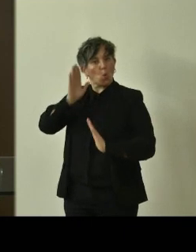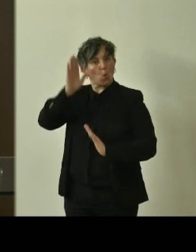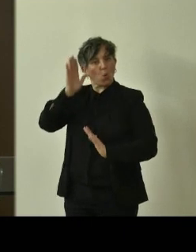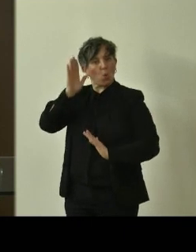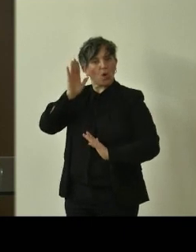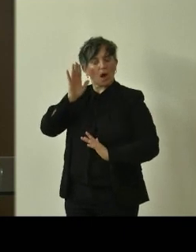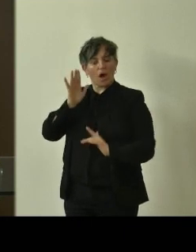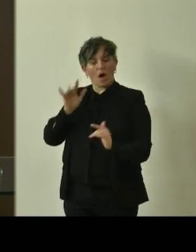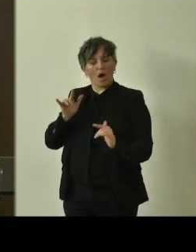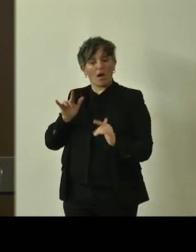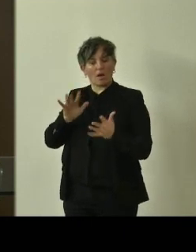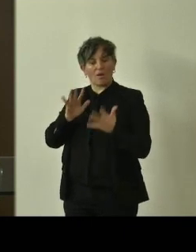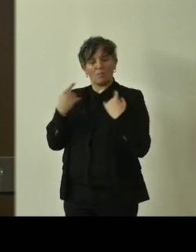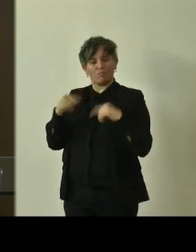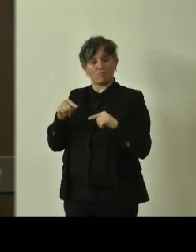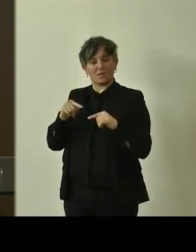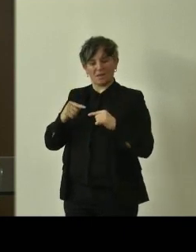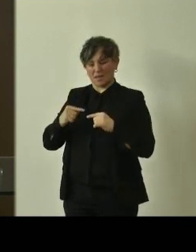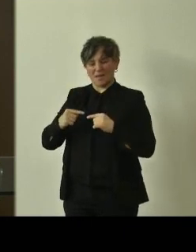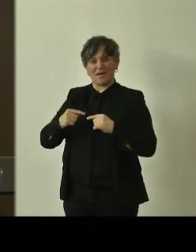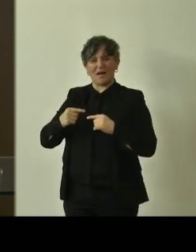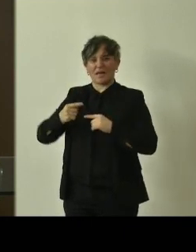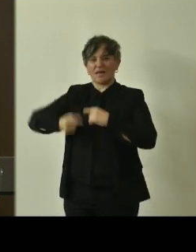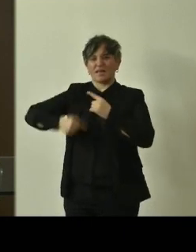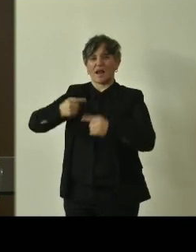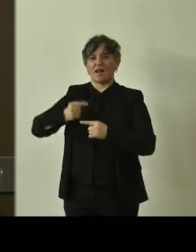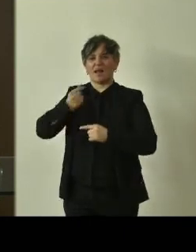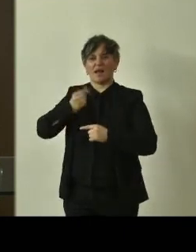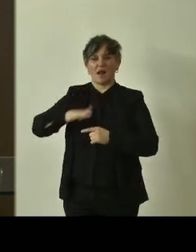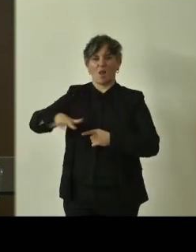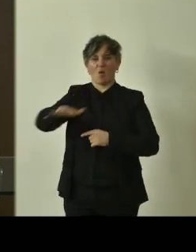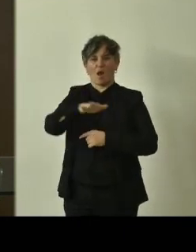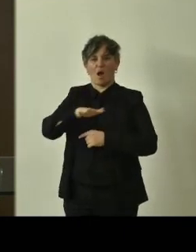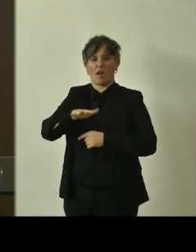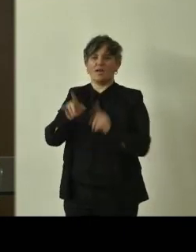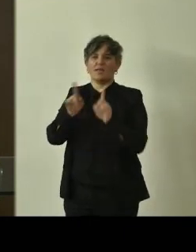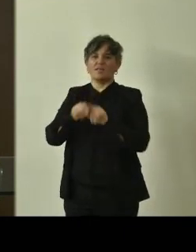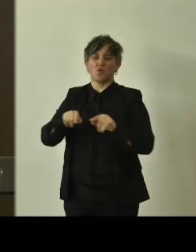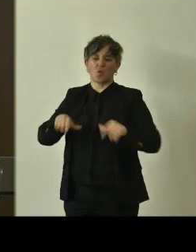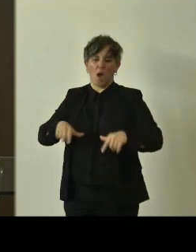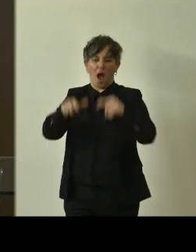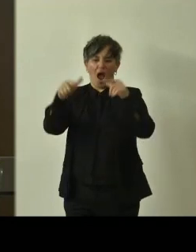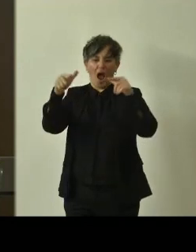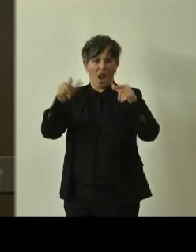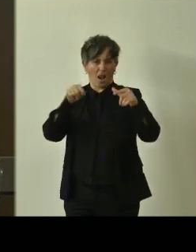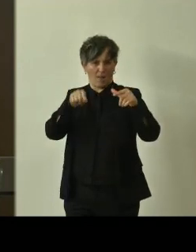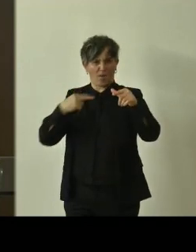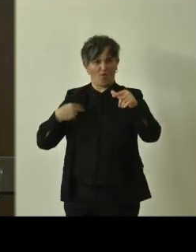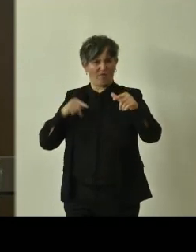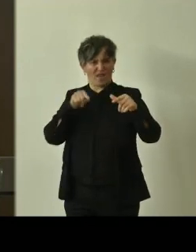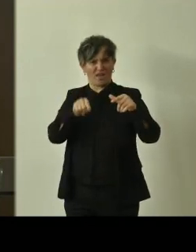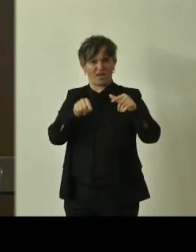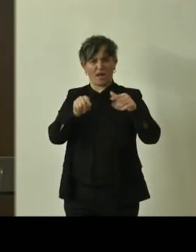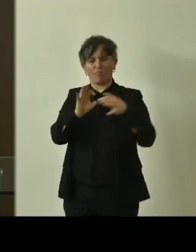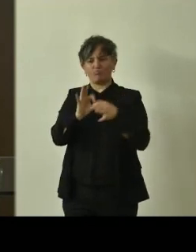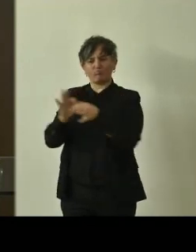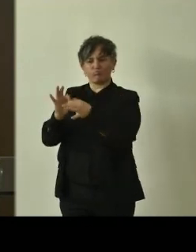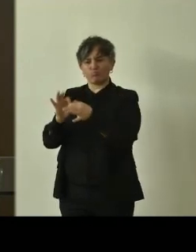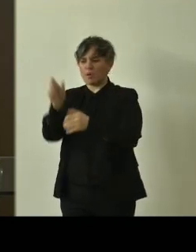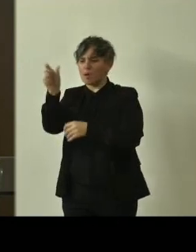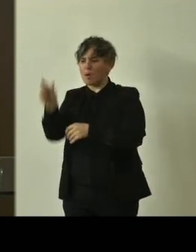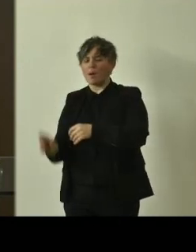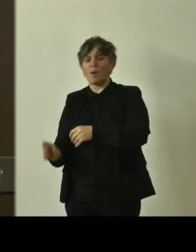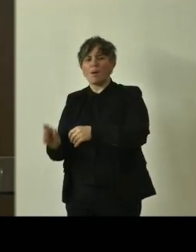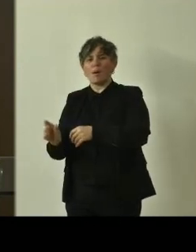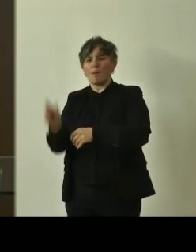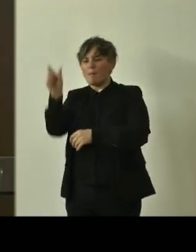documentario e delle tradizioni locali. Spesso la vita degli alberi sono affiancate alla vita di personaggi